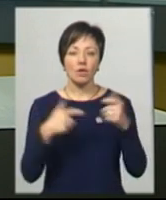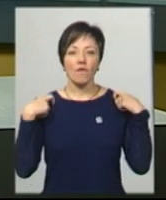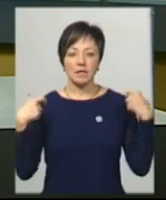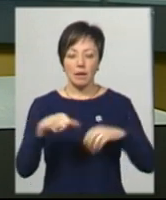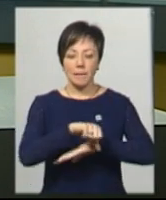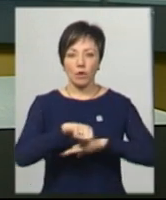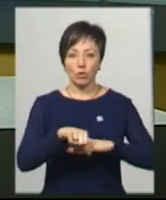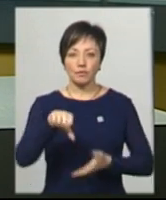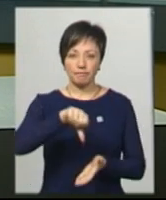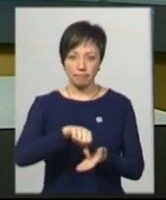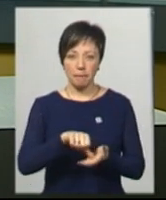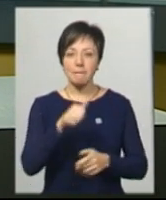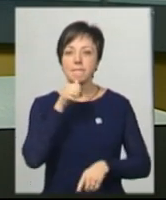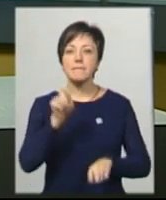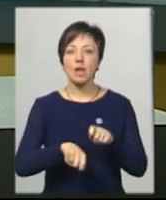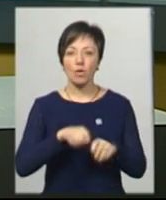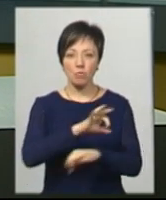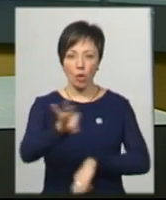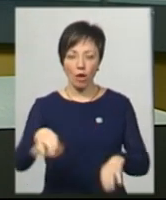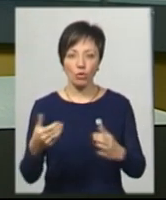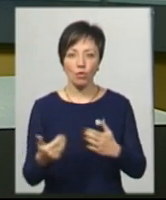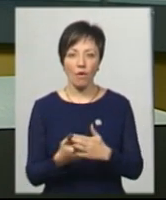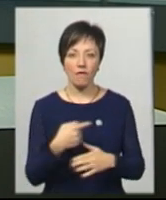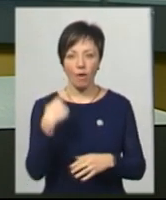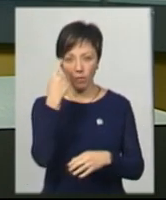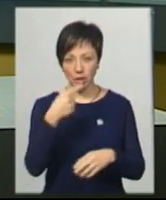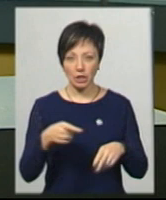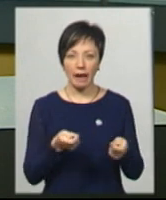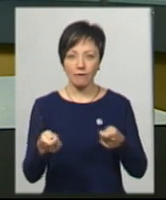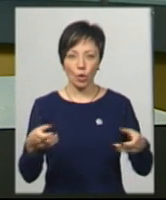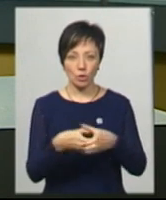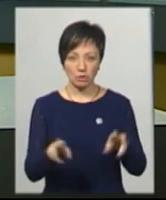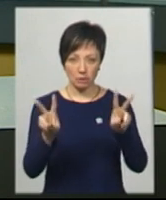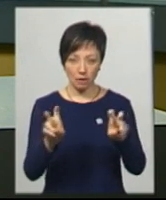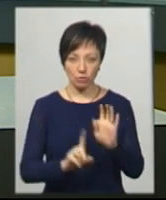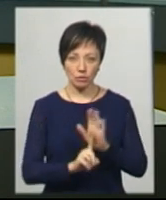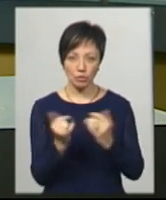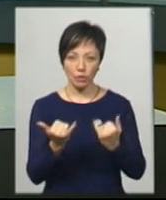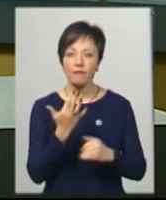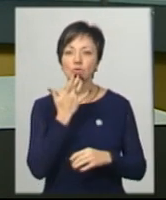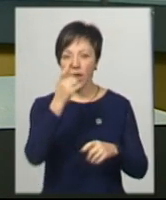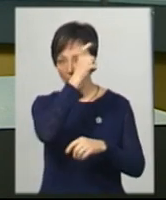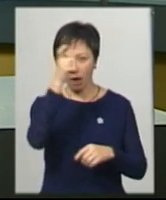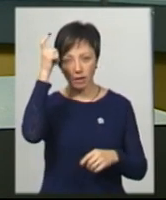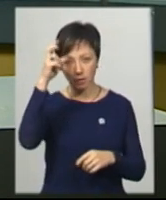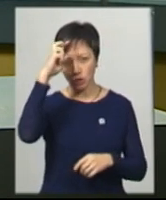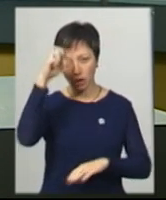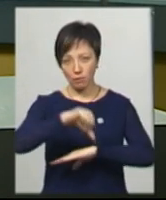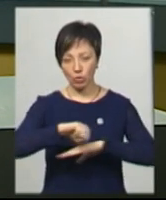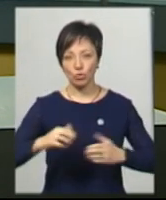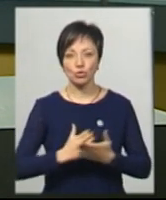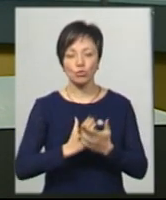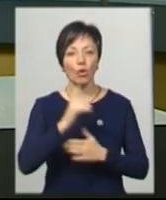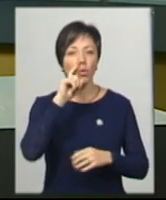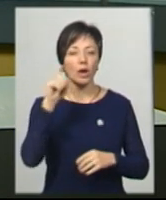-прикордонників беруть участь у пілотному проєкті «Нове обличчя керівного складу», який розпочався сьогодні в Національній академії Державної прикордонної